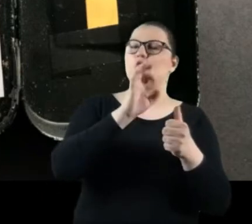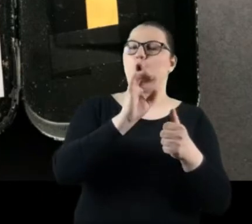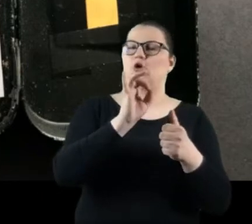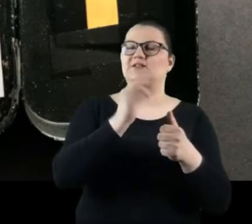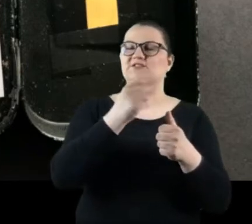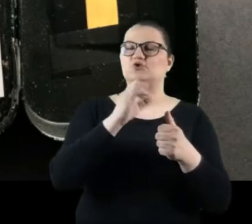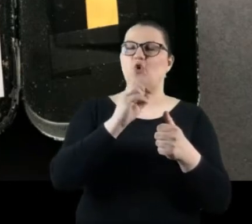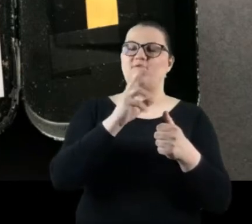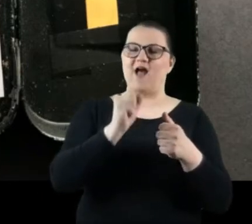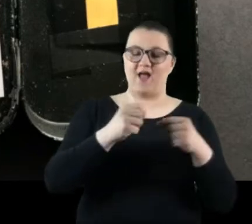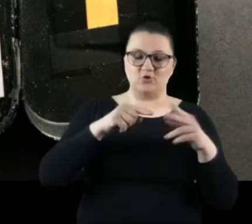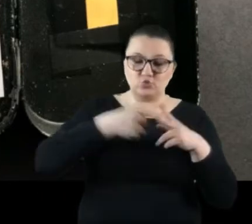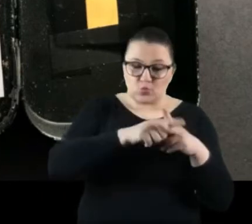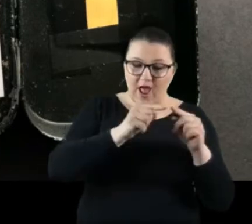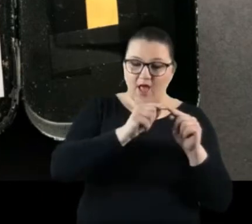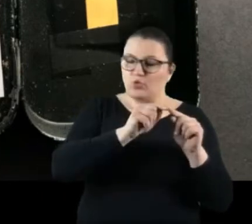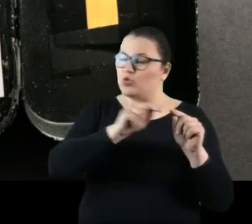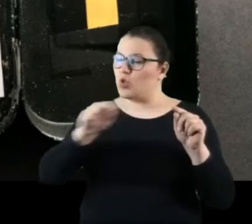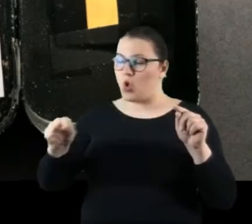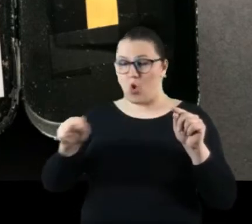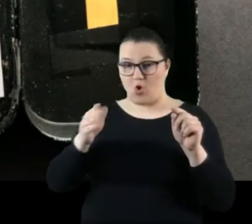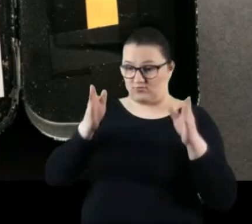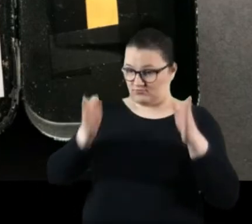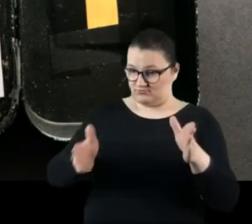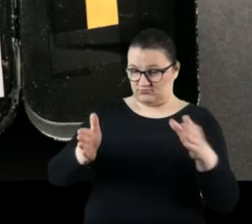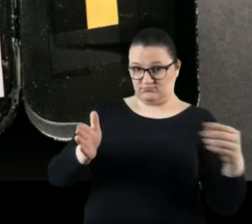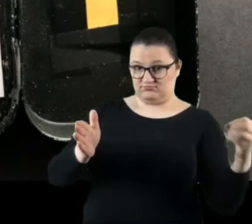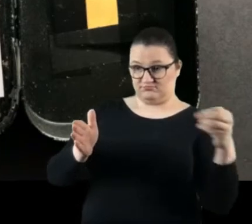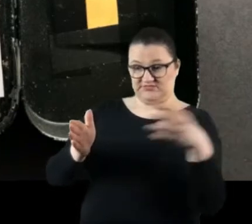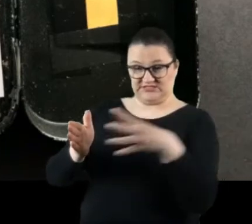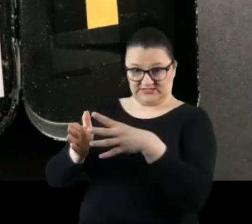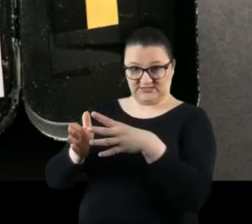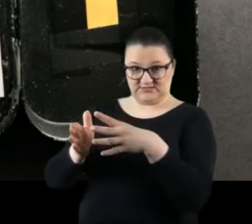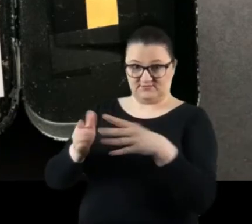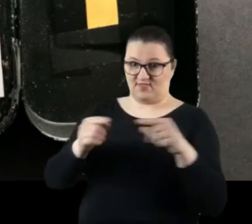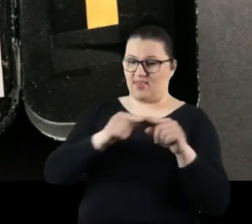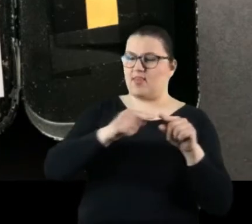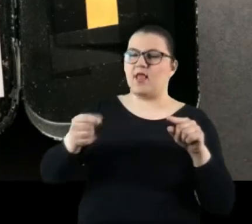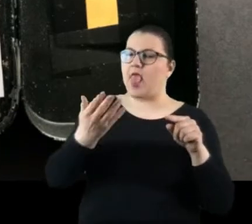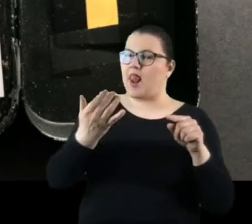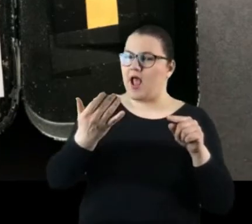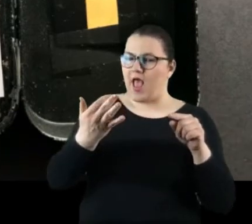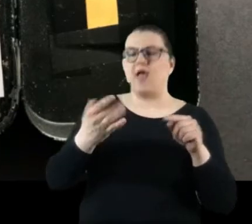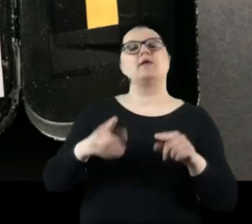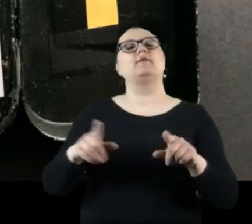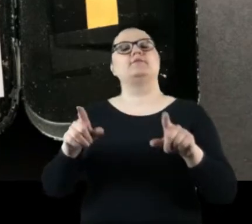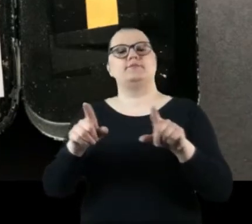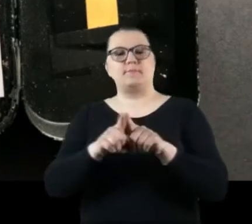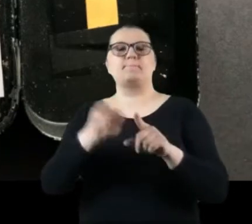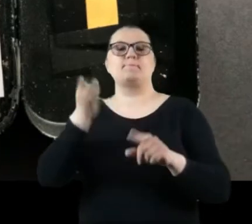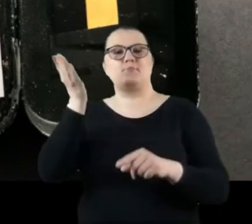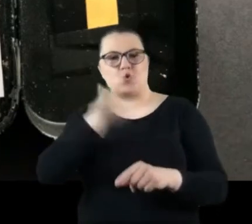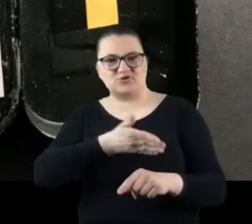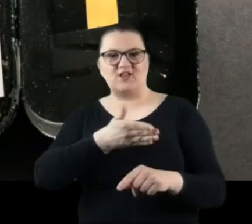od otworka do przeciwległej ściany, na której będzie kształtował się obraz. Dzielimy tę wartość przez